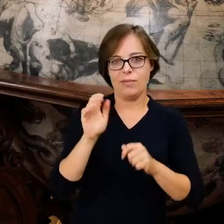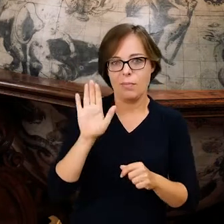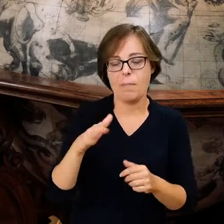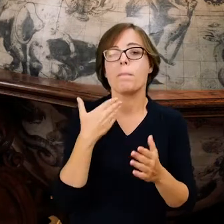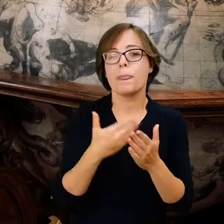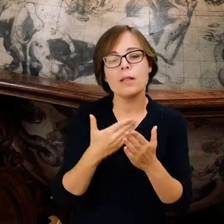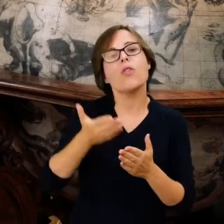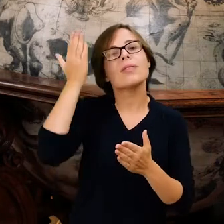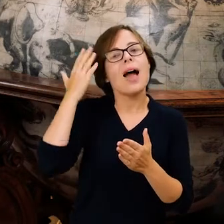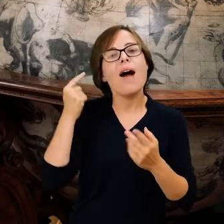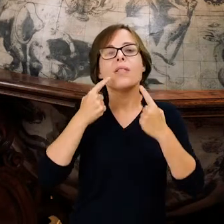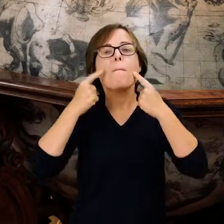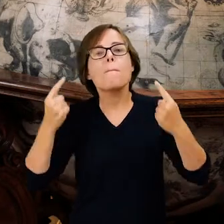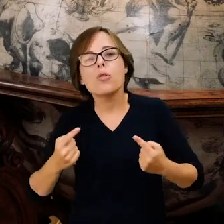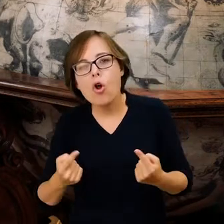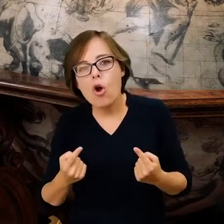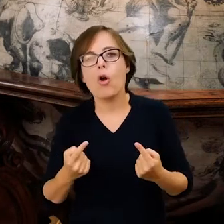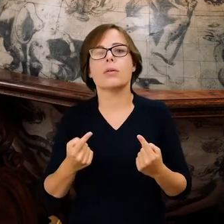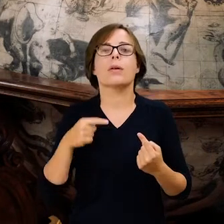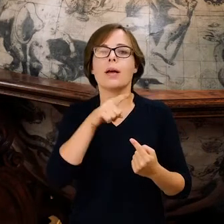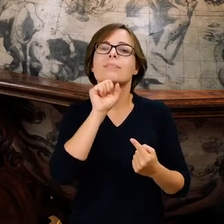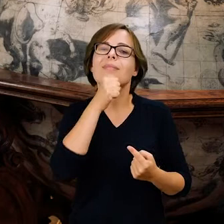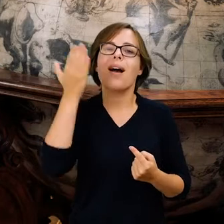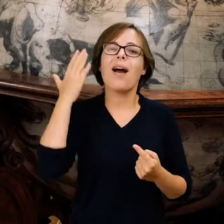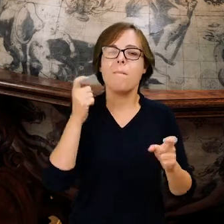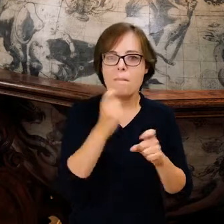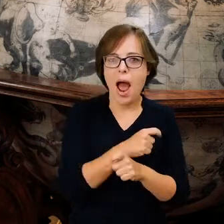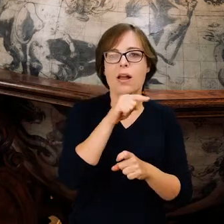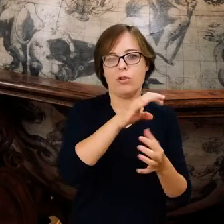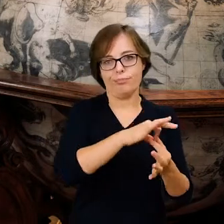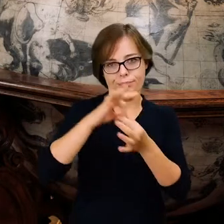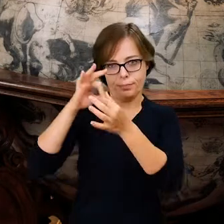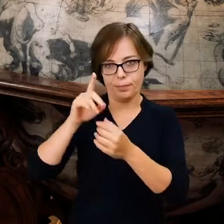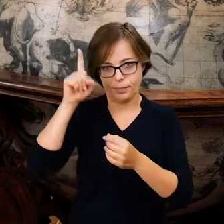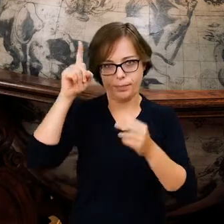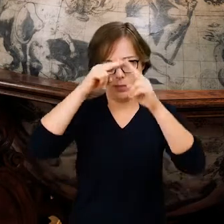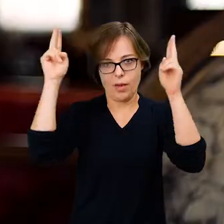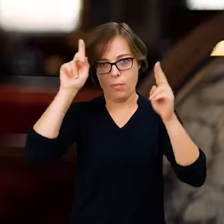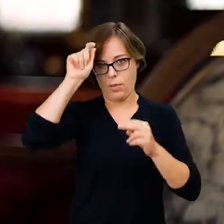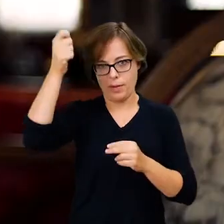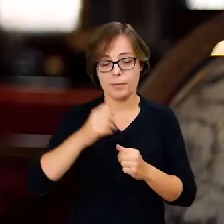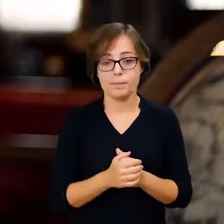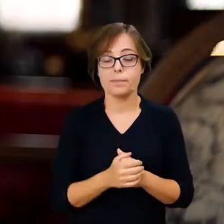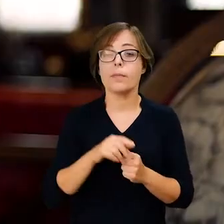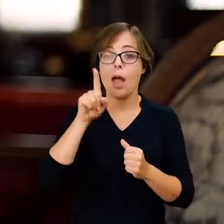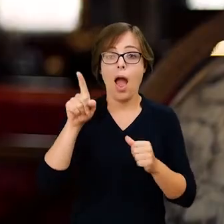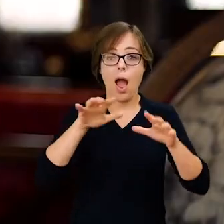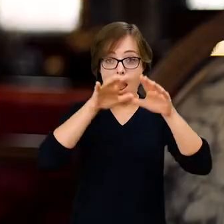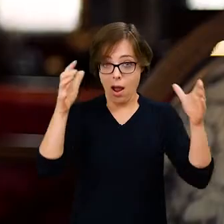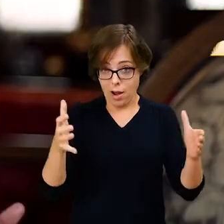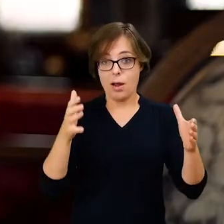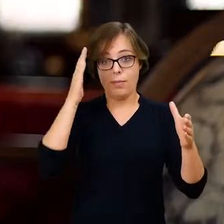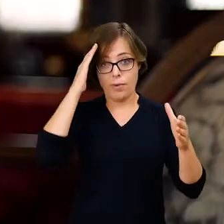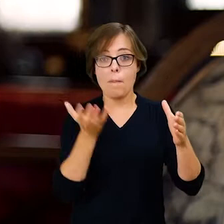ówczesnych starożytnych krajów. Inna sytuacja wygląda na półkuli południowej. Należy pamiętać, że